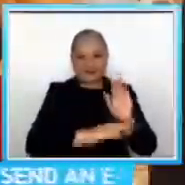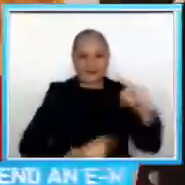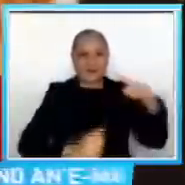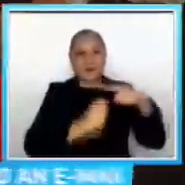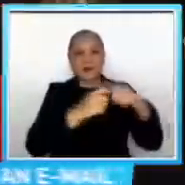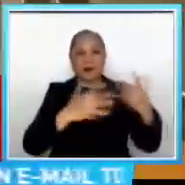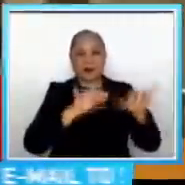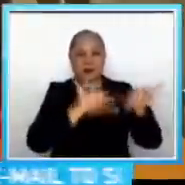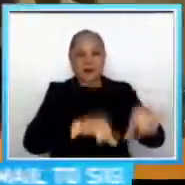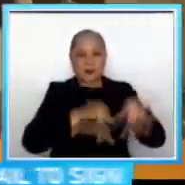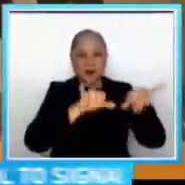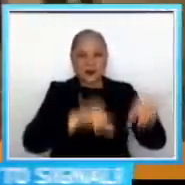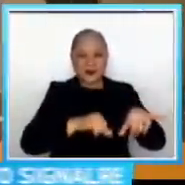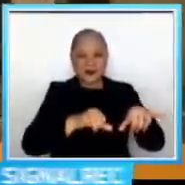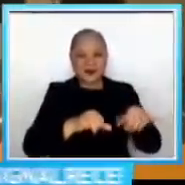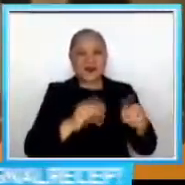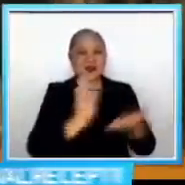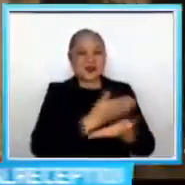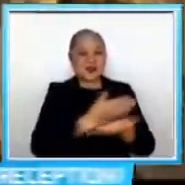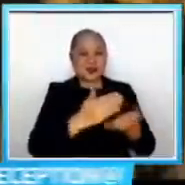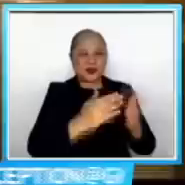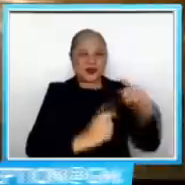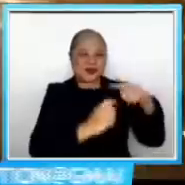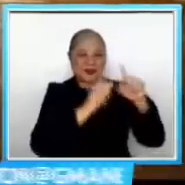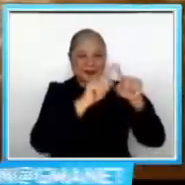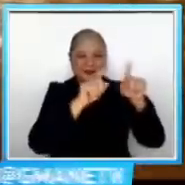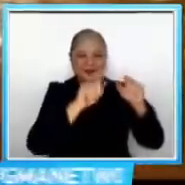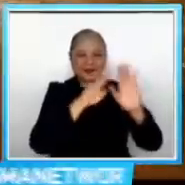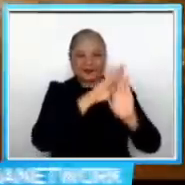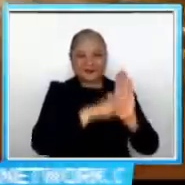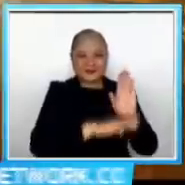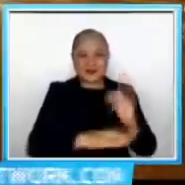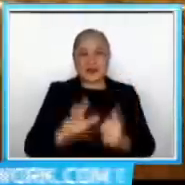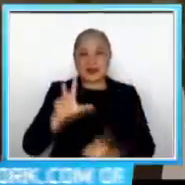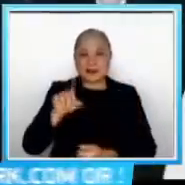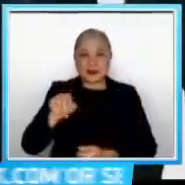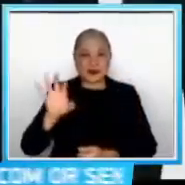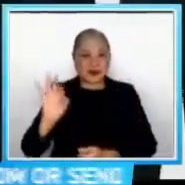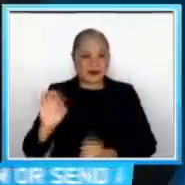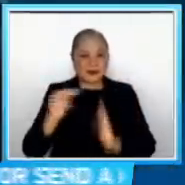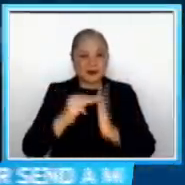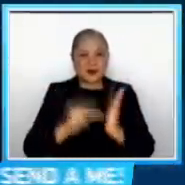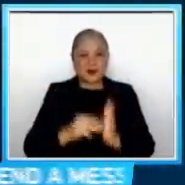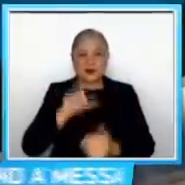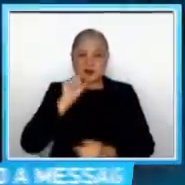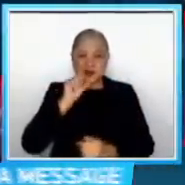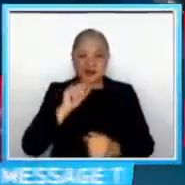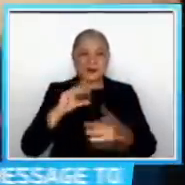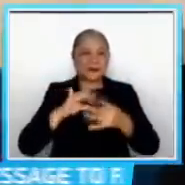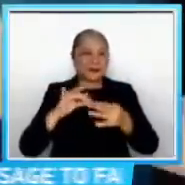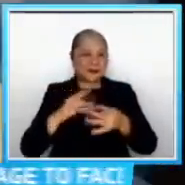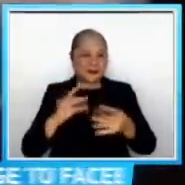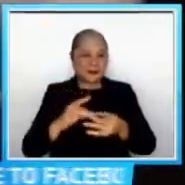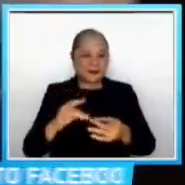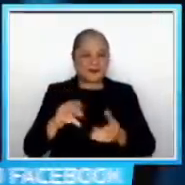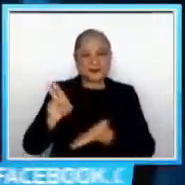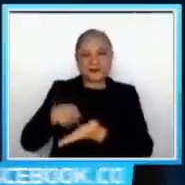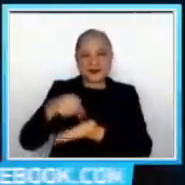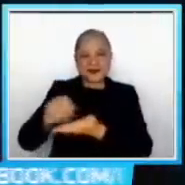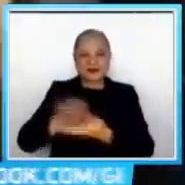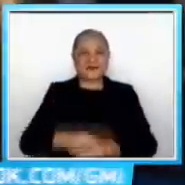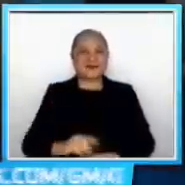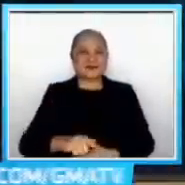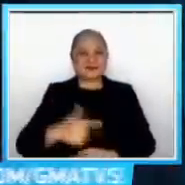nasabing song chart 3.9 million Twitter mentions ang nakuha ng butter Obri Carampel, GMA News